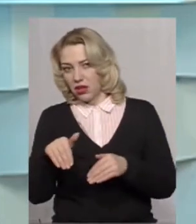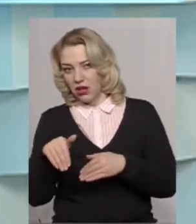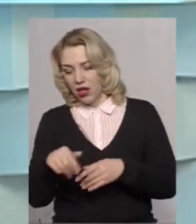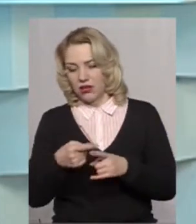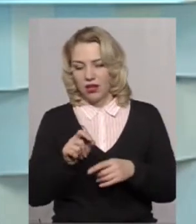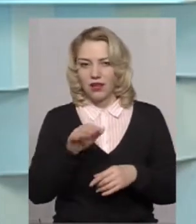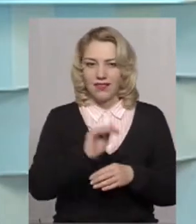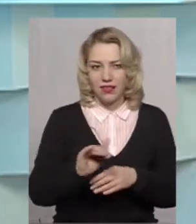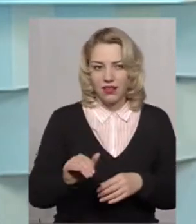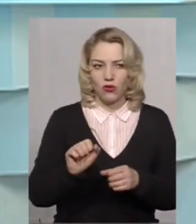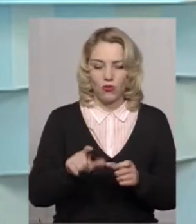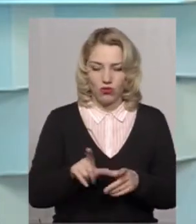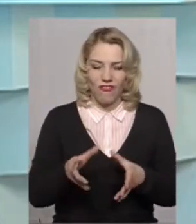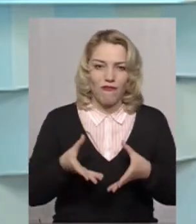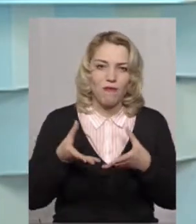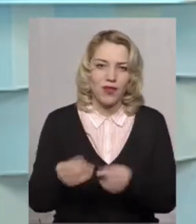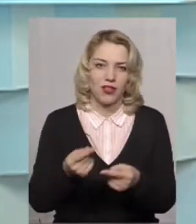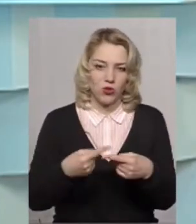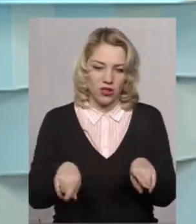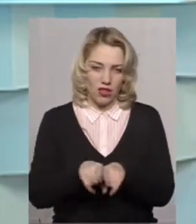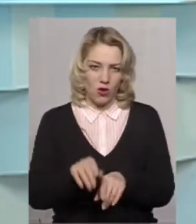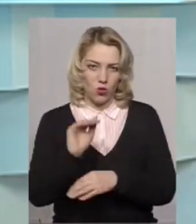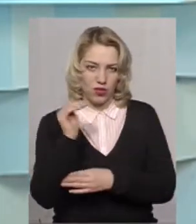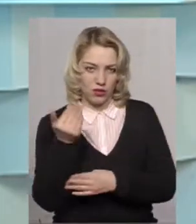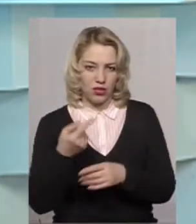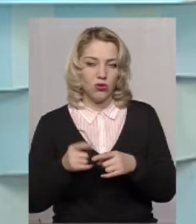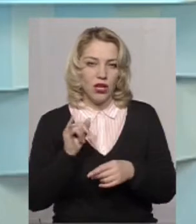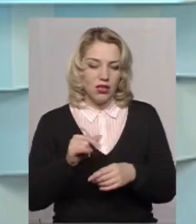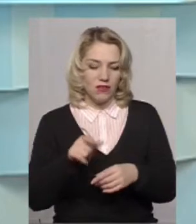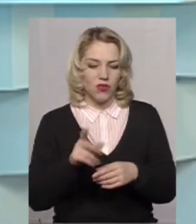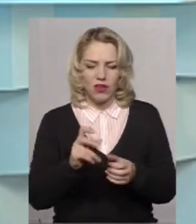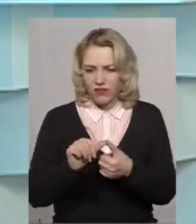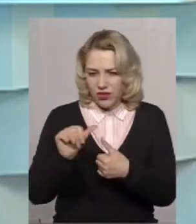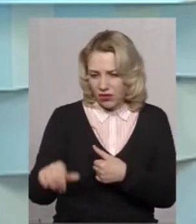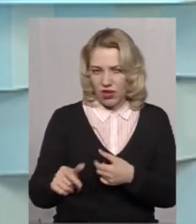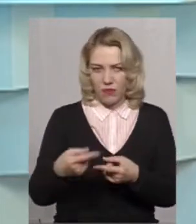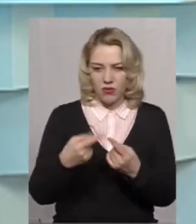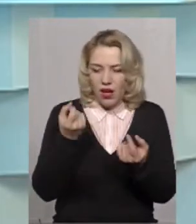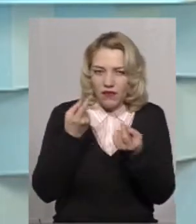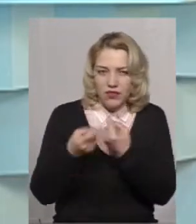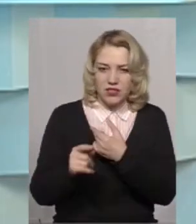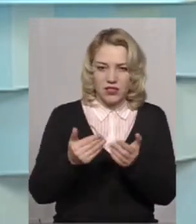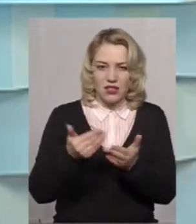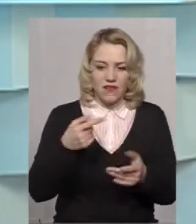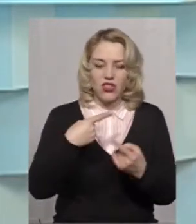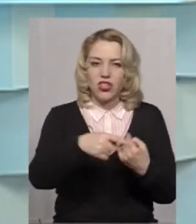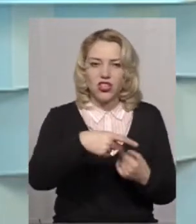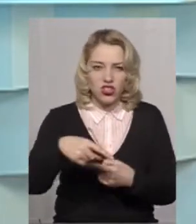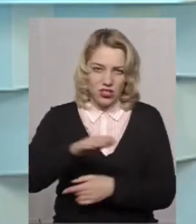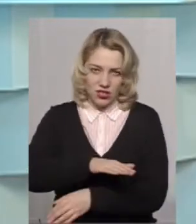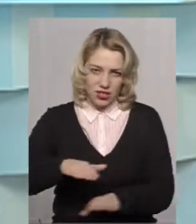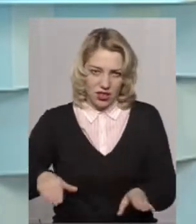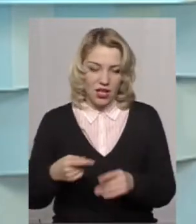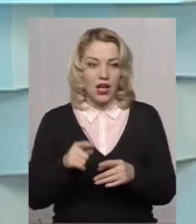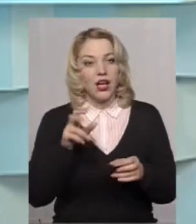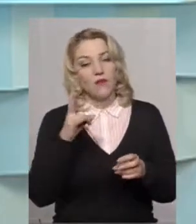спричинити якийсь певний вплив на цю дитину, тобто вона відокремлена від інших, вона відрізняється від інших. Так, як говорила пані Наталя,